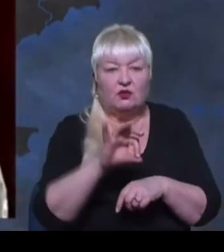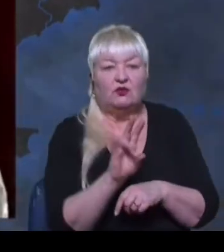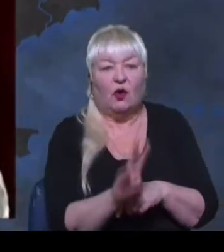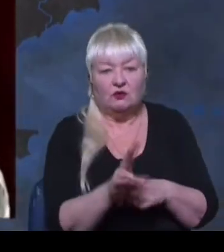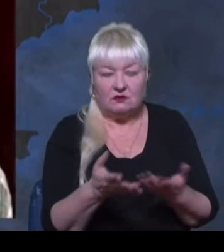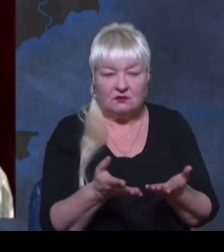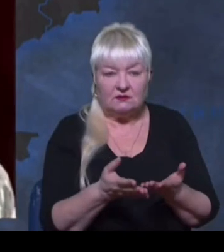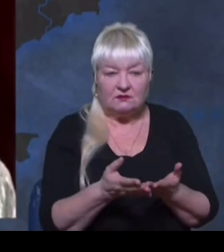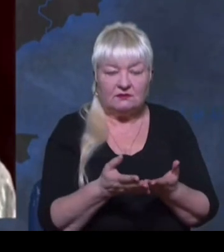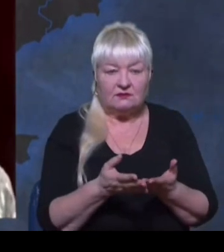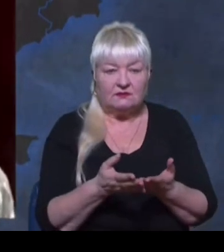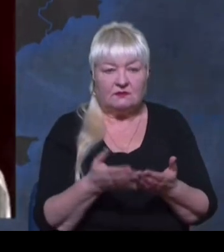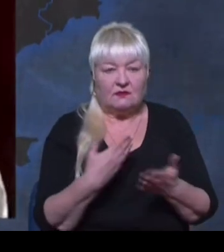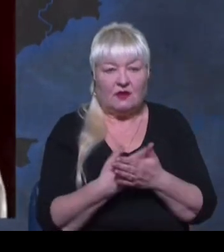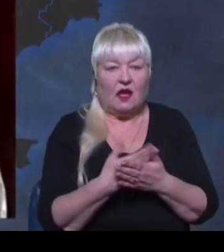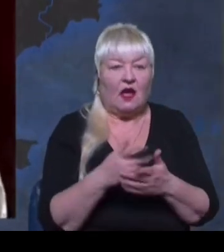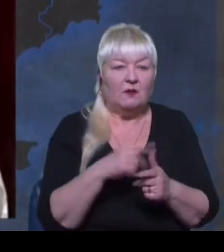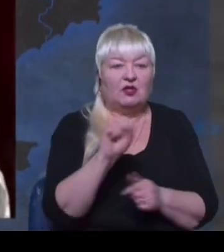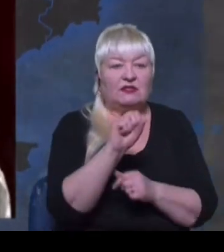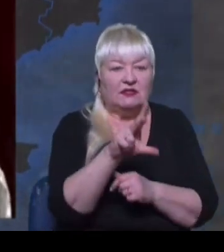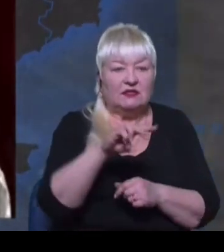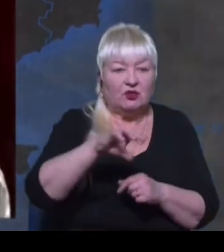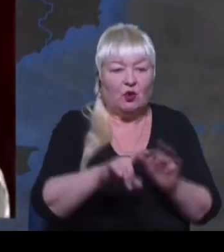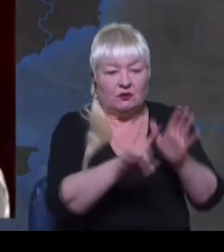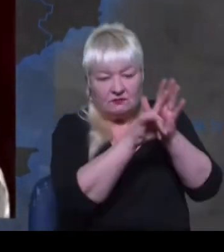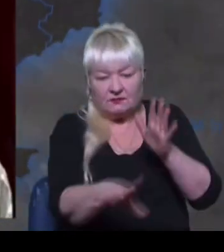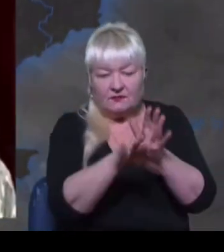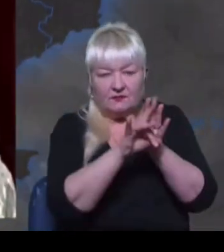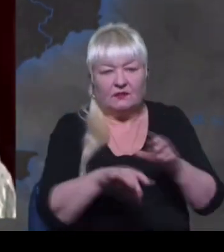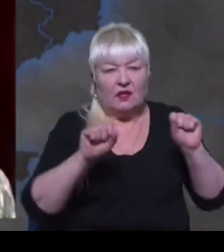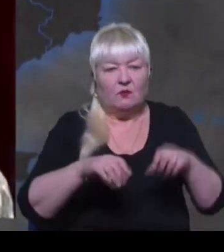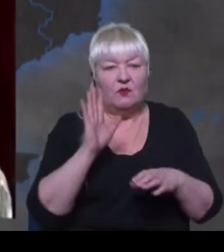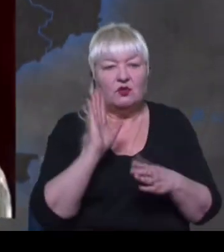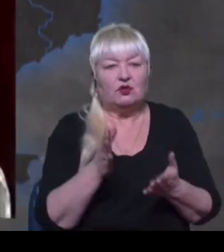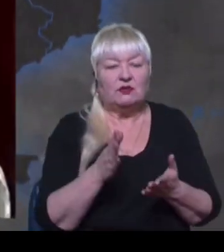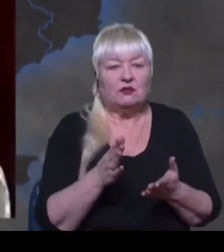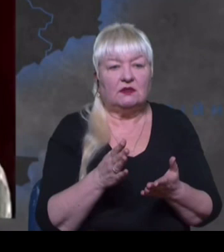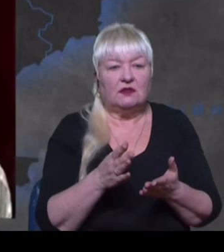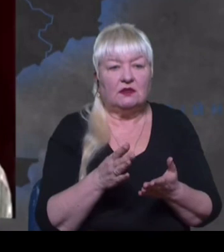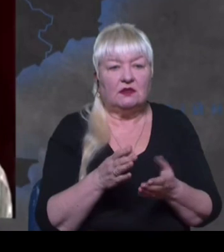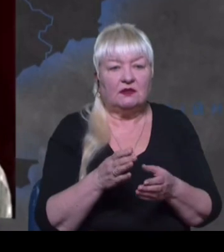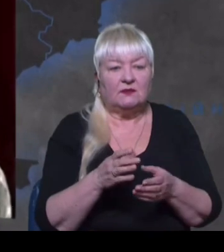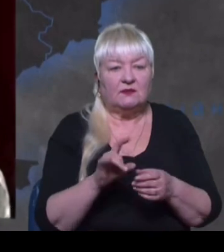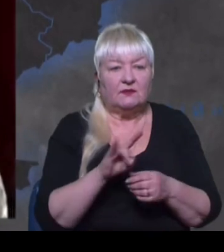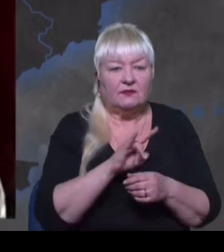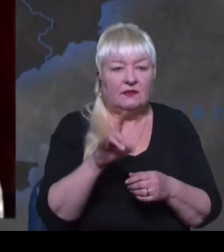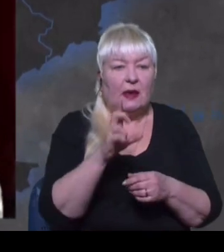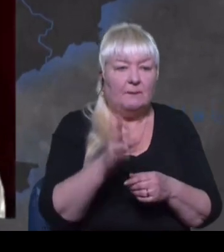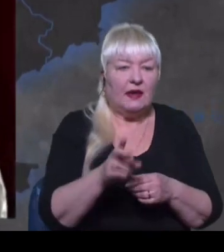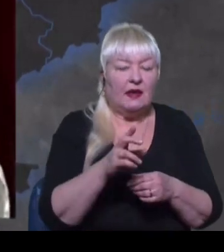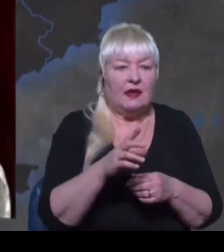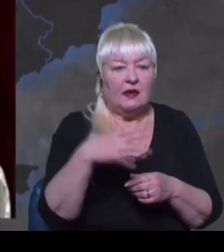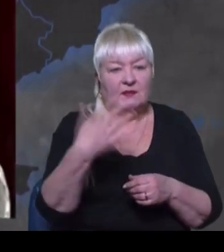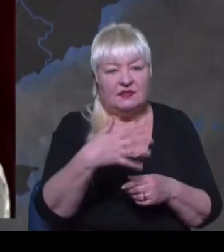десь 13 тонн. Скидати такі бомби можуть тільки Б-1Б Ланцер, чи Б-52,